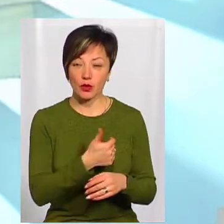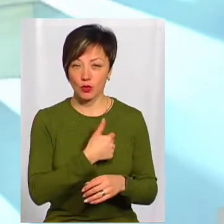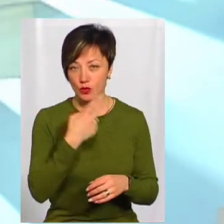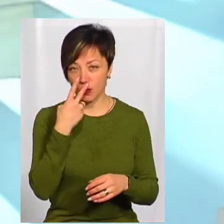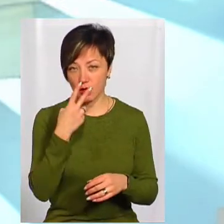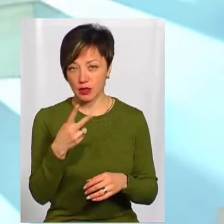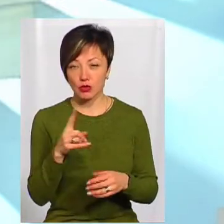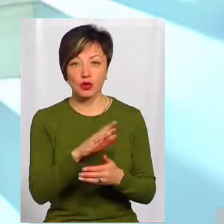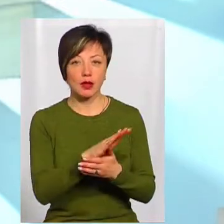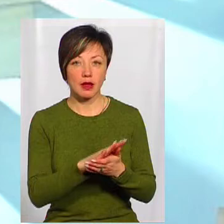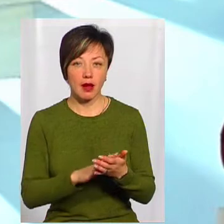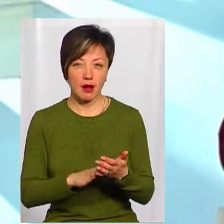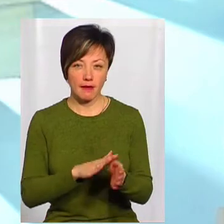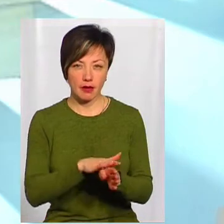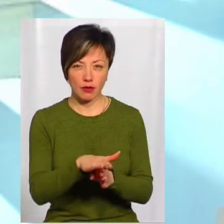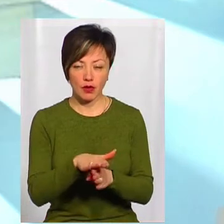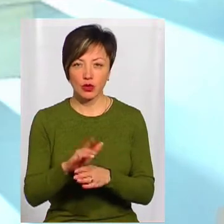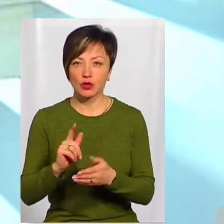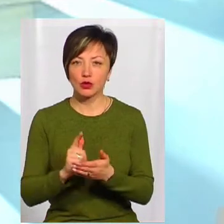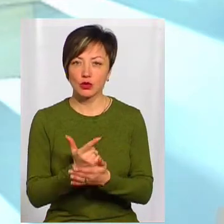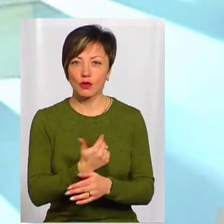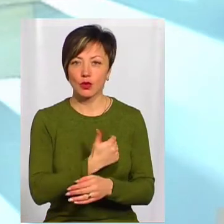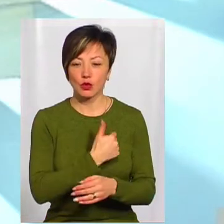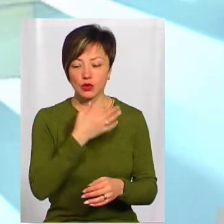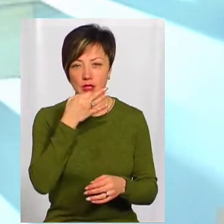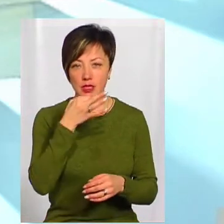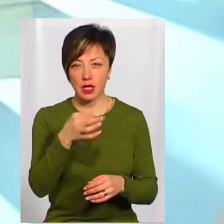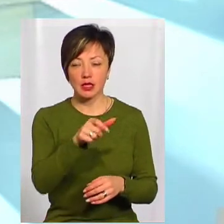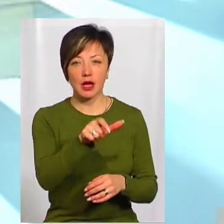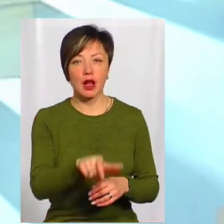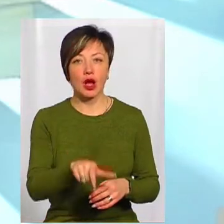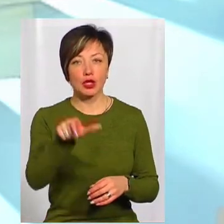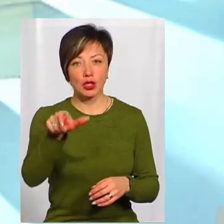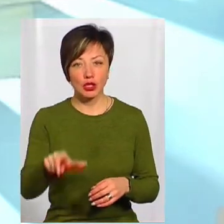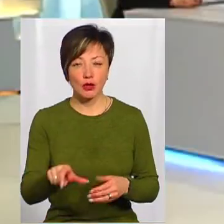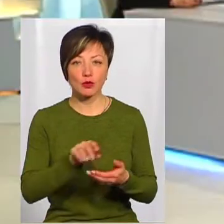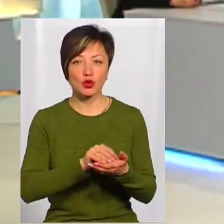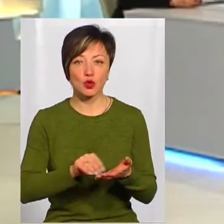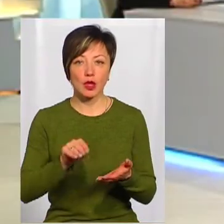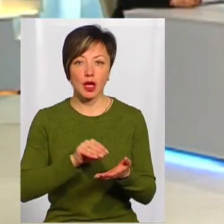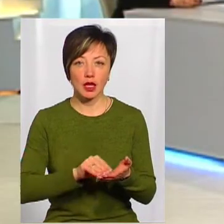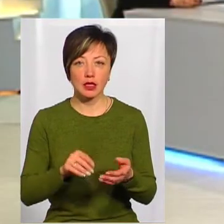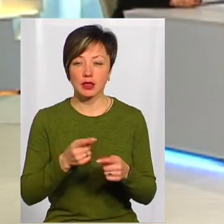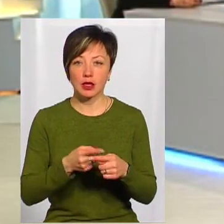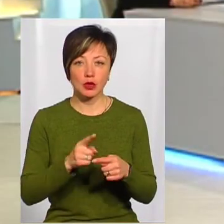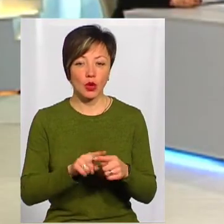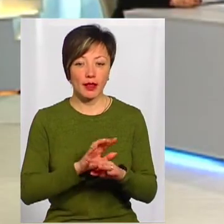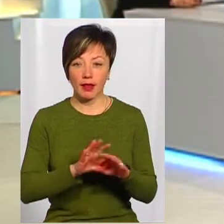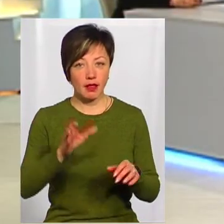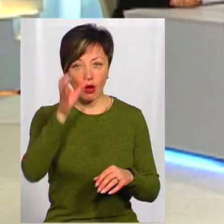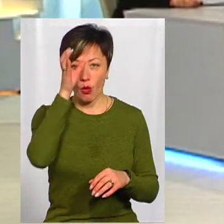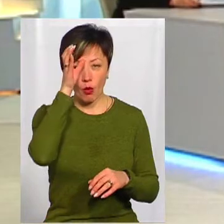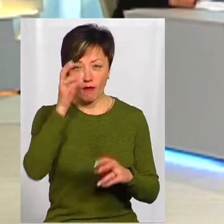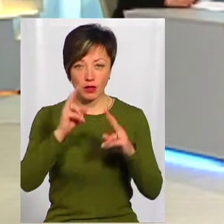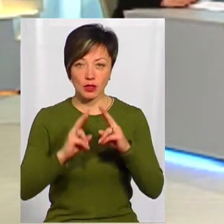дивіться, що далі відбувалося. Ну, я знову хочу сказати глядачам і журналістам, що то не наукове